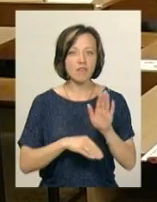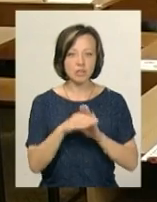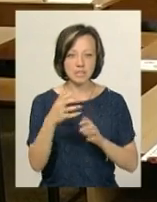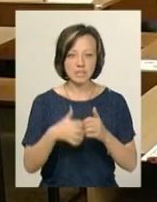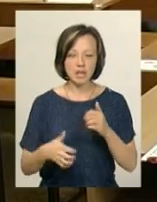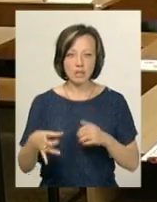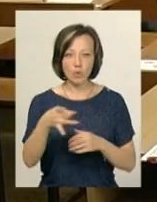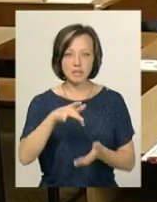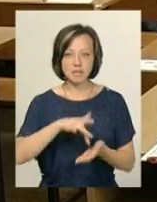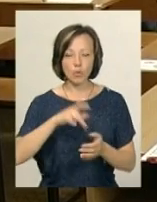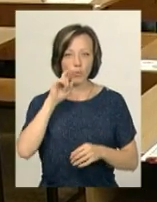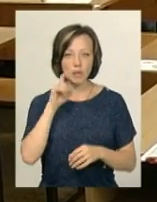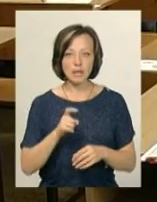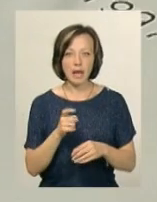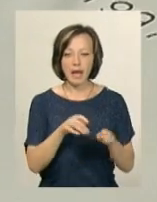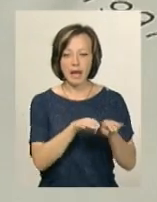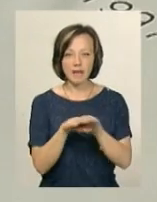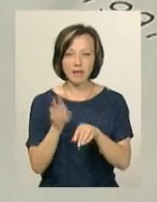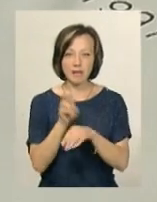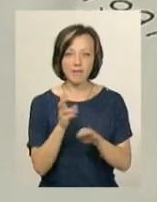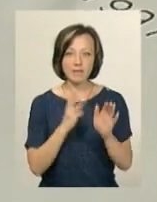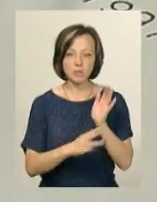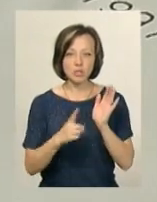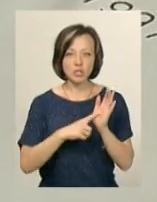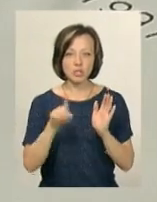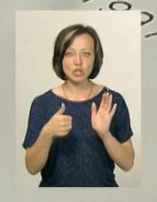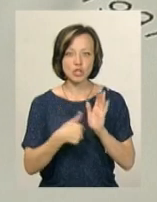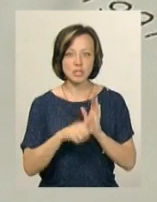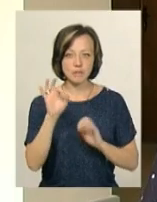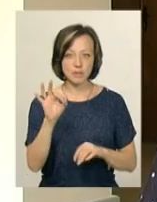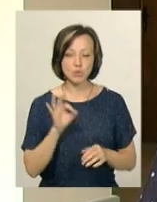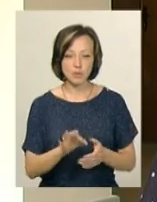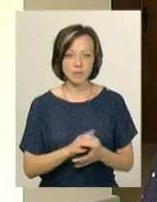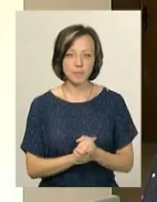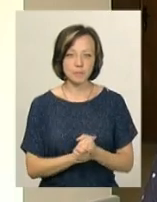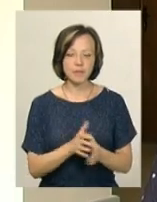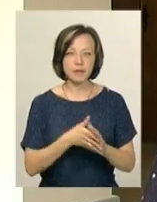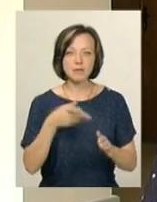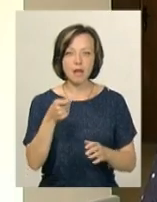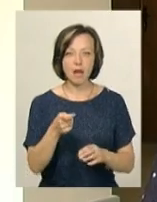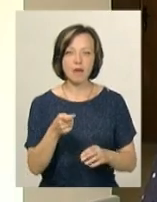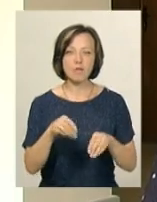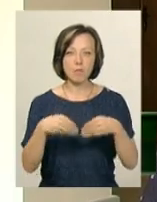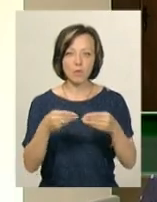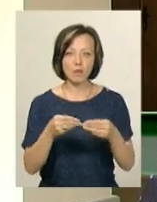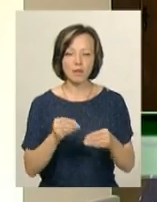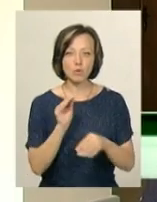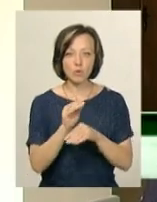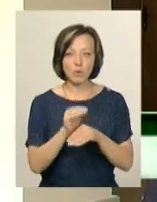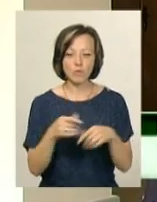регіональних центрів України рівень явки – 86,6%. Заяви подані на додаткову